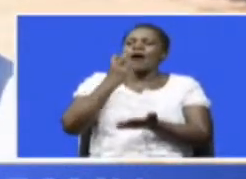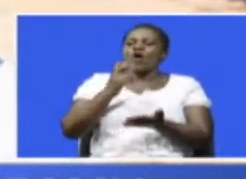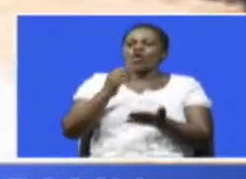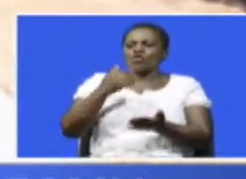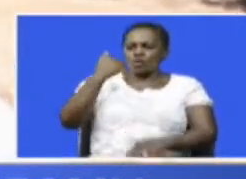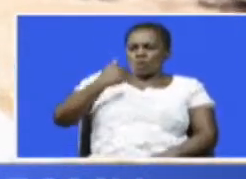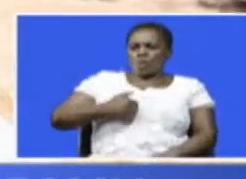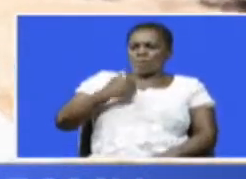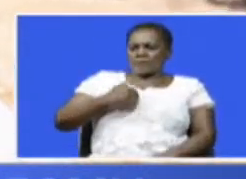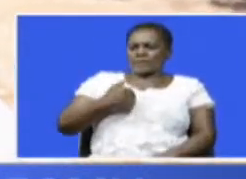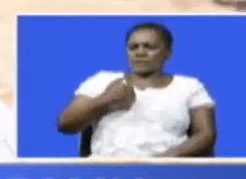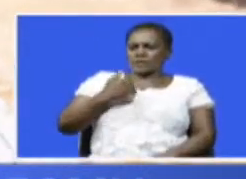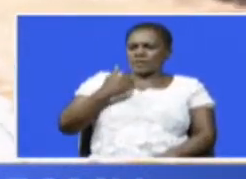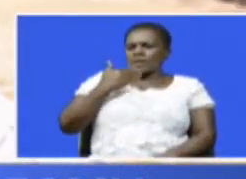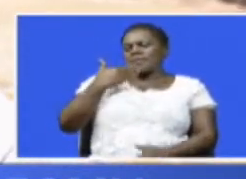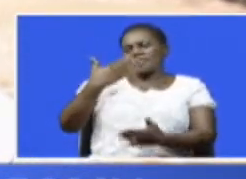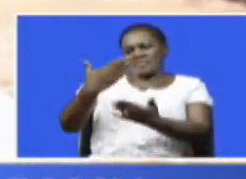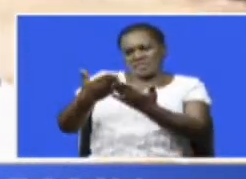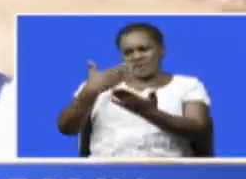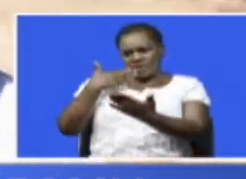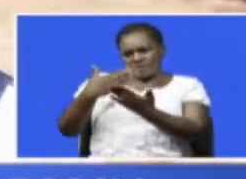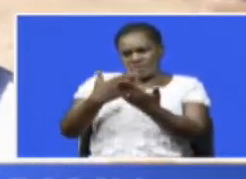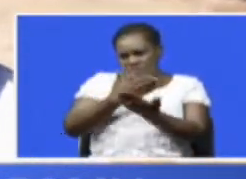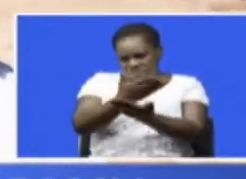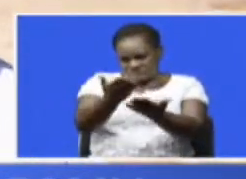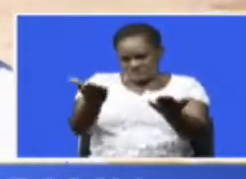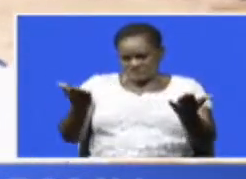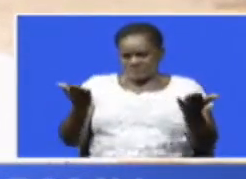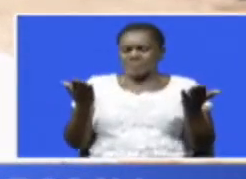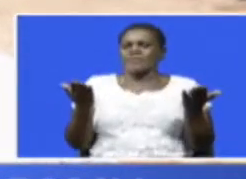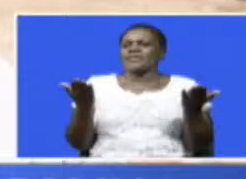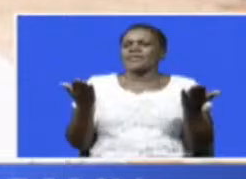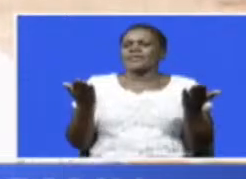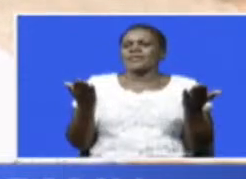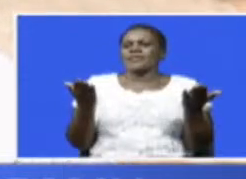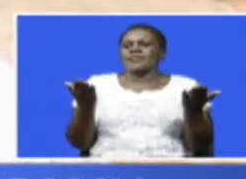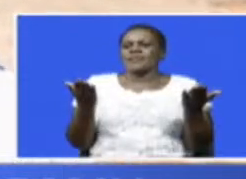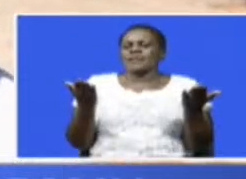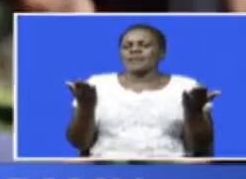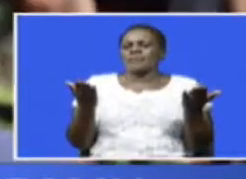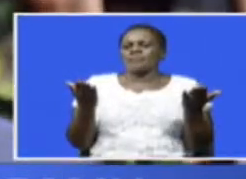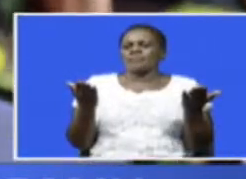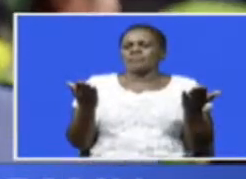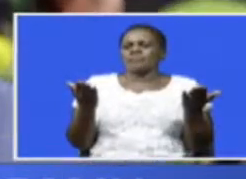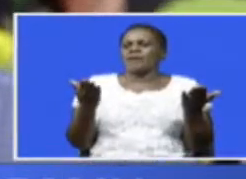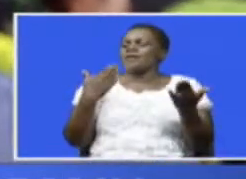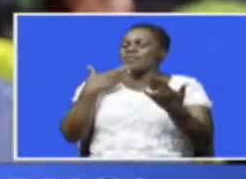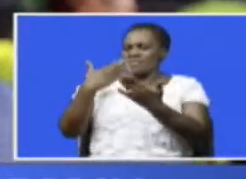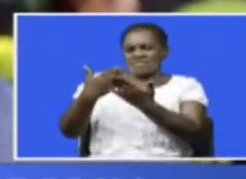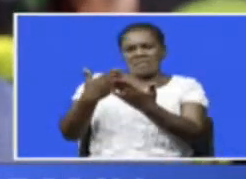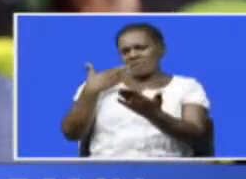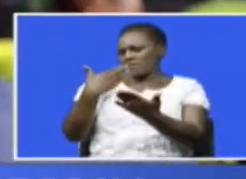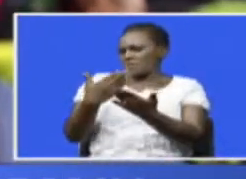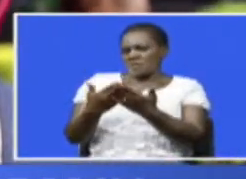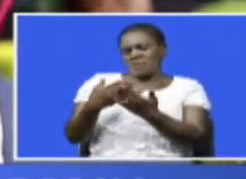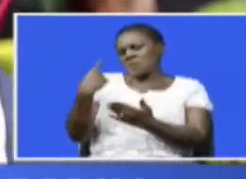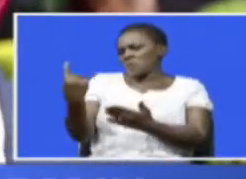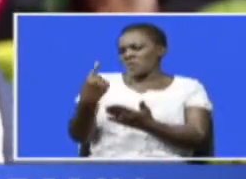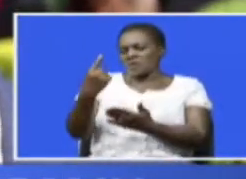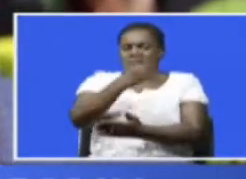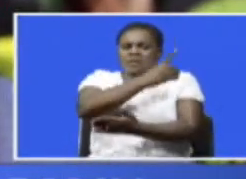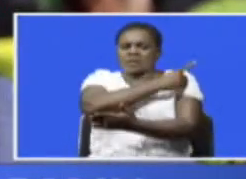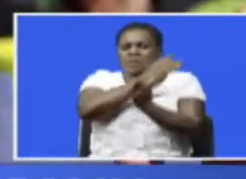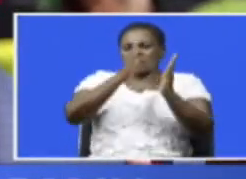nisema tuu nwa shuguri nini filemashana mtoto nima shukuru tuu wadagutari